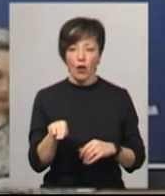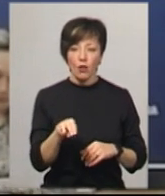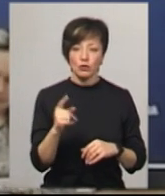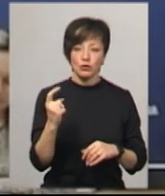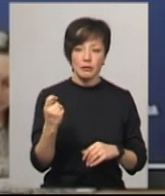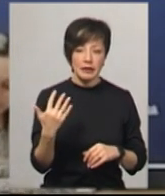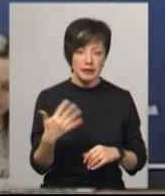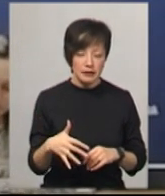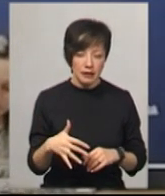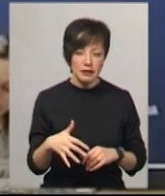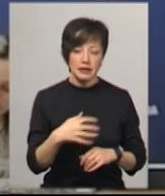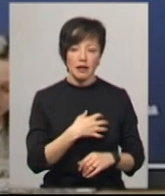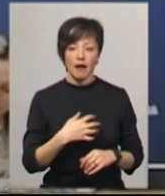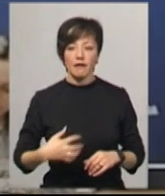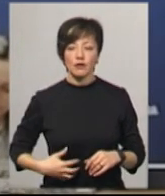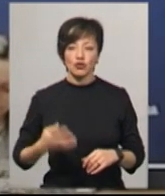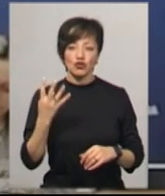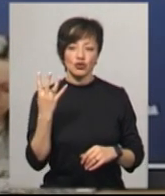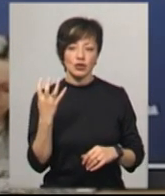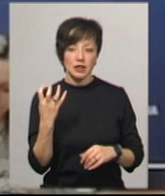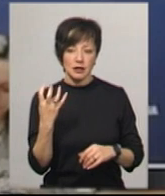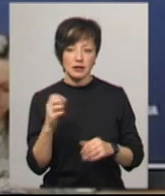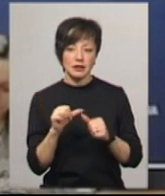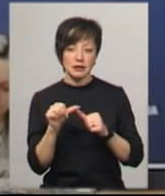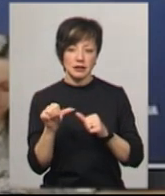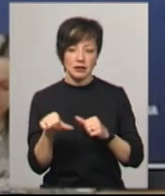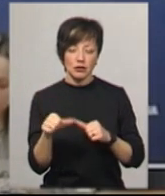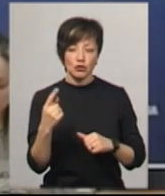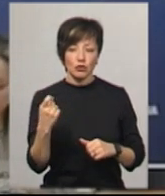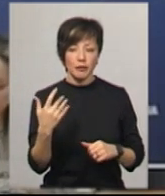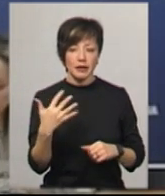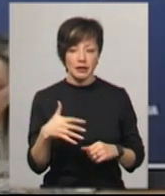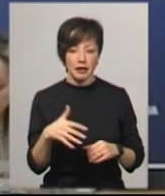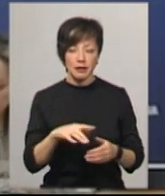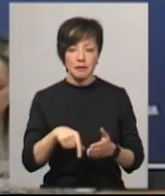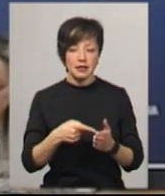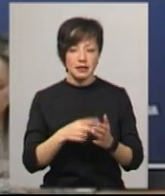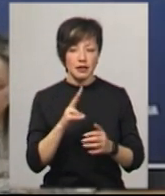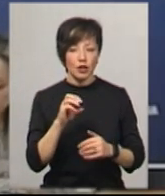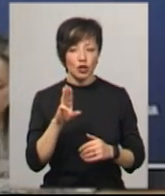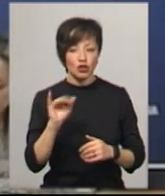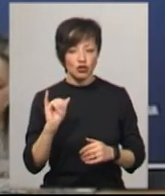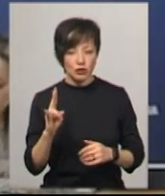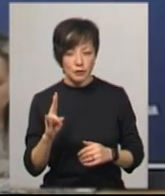– 150, Славуцький – 400 з них, 150 для міста Натішин,